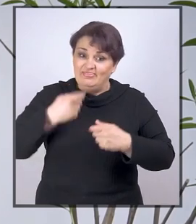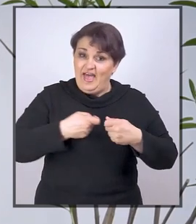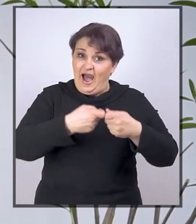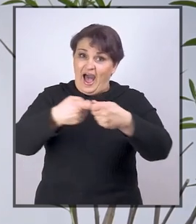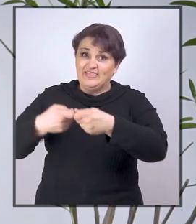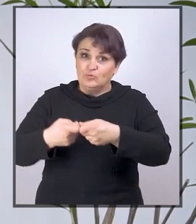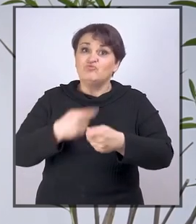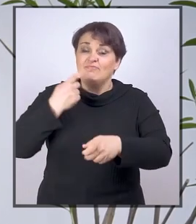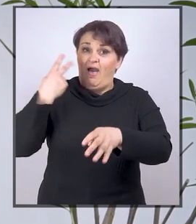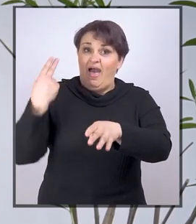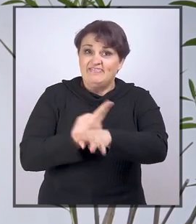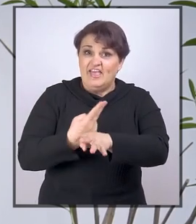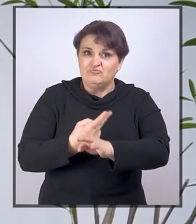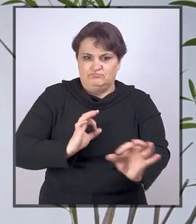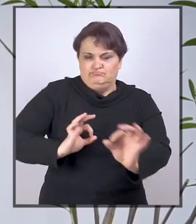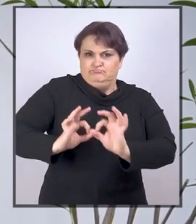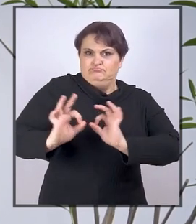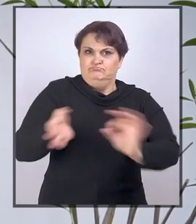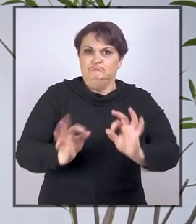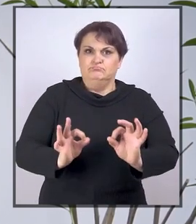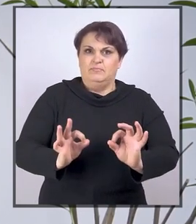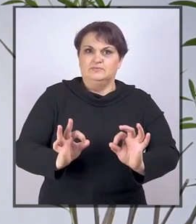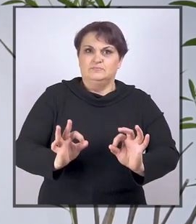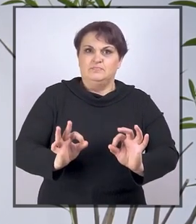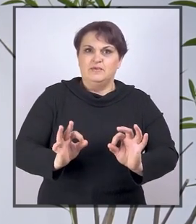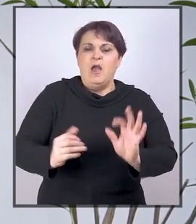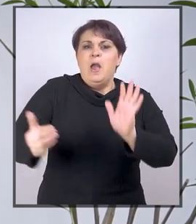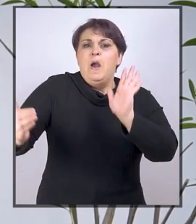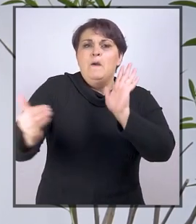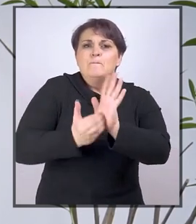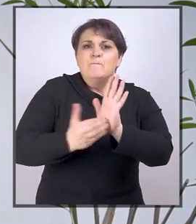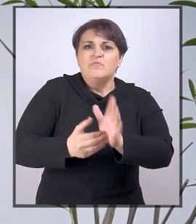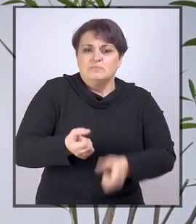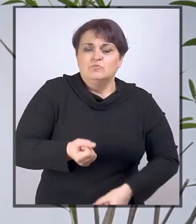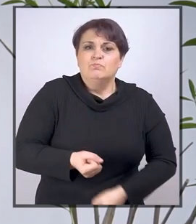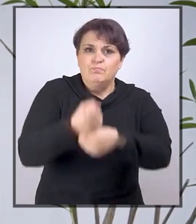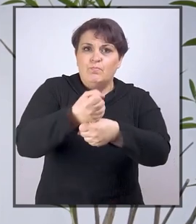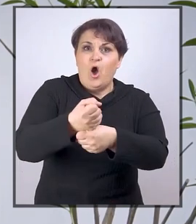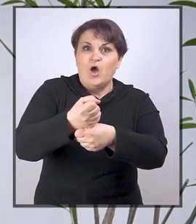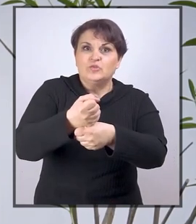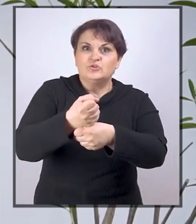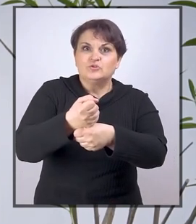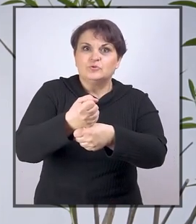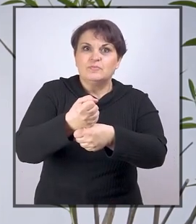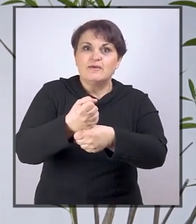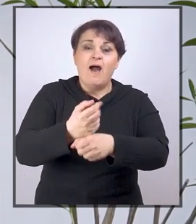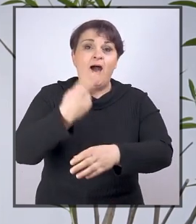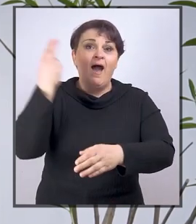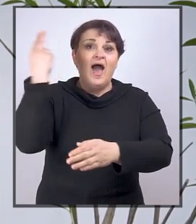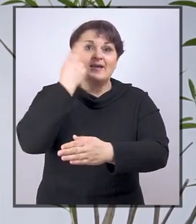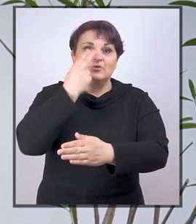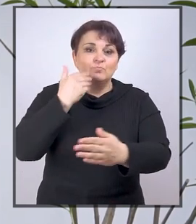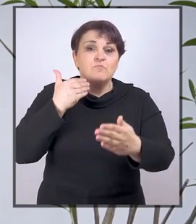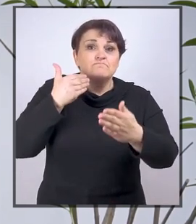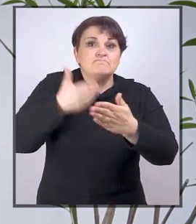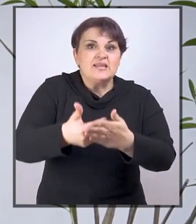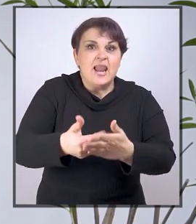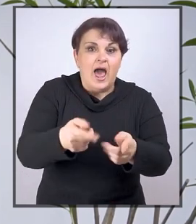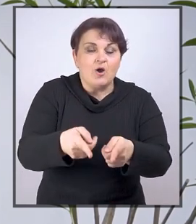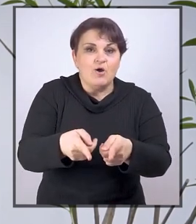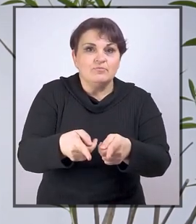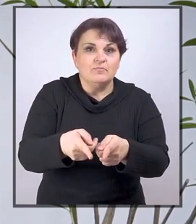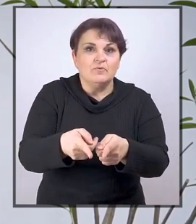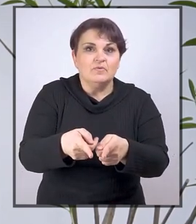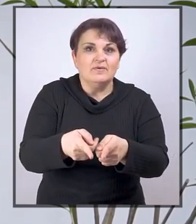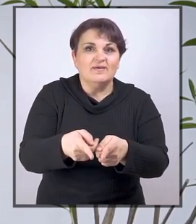da društvo, da država obezbijedi potrebnu podršku, razumnu